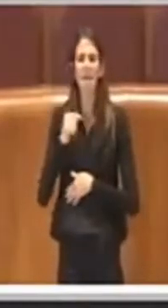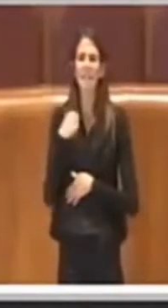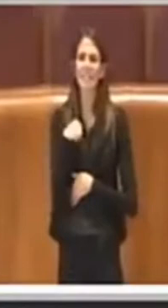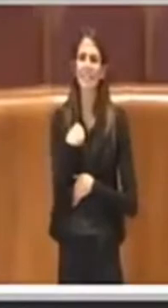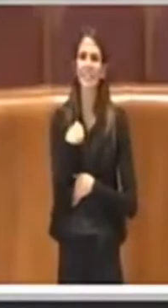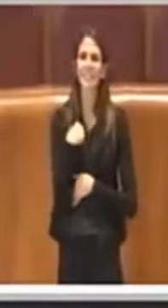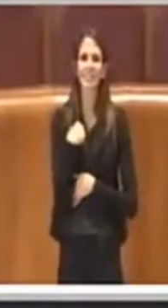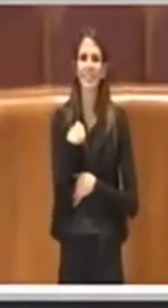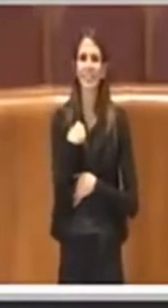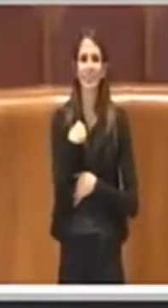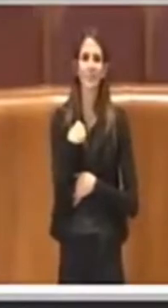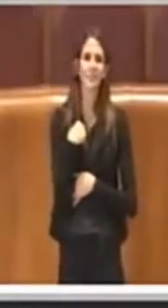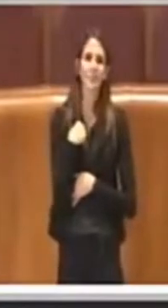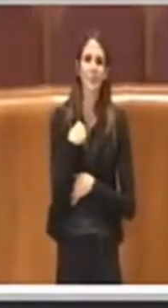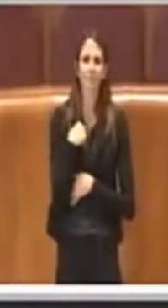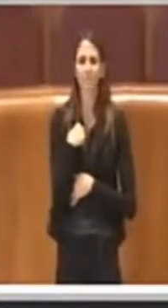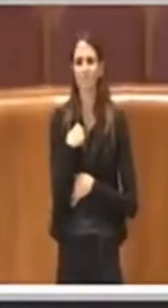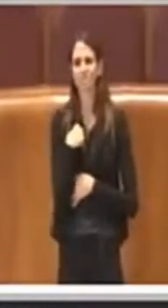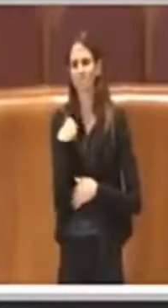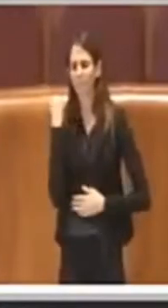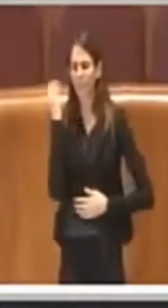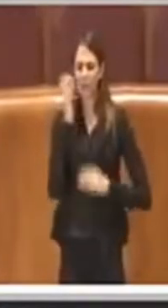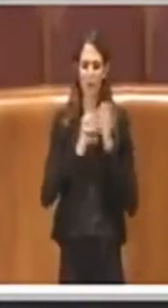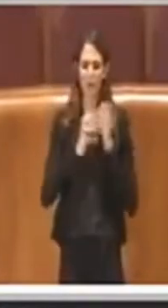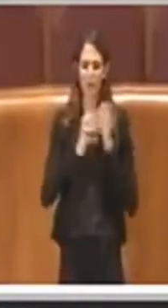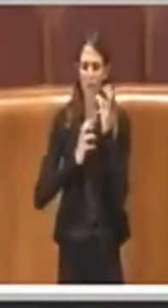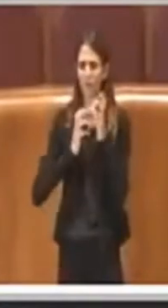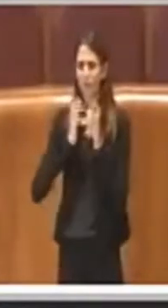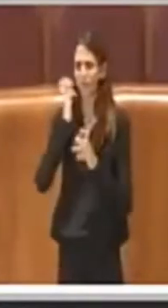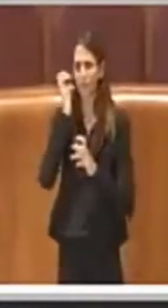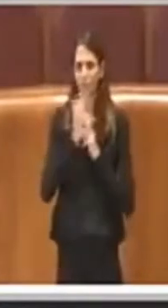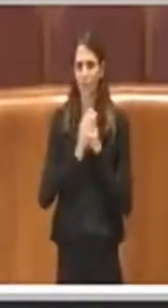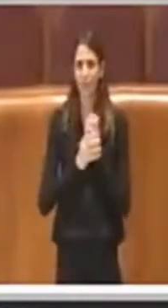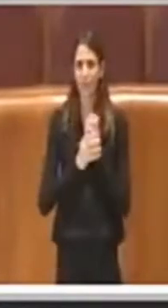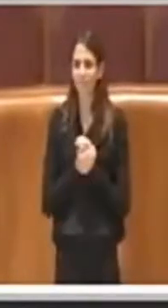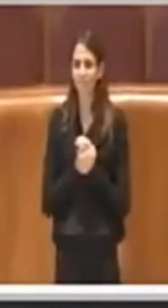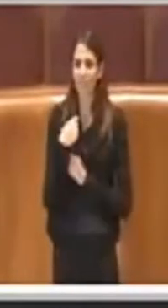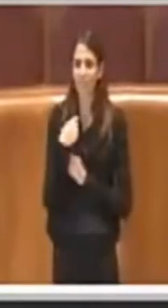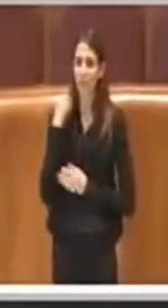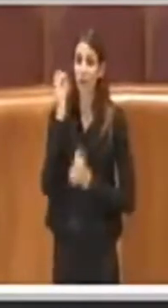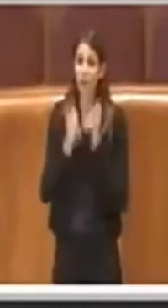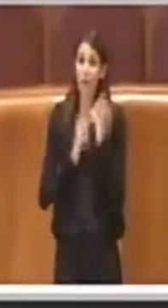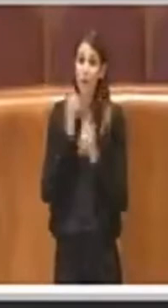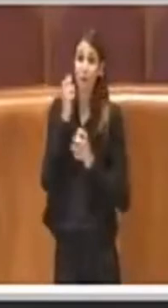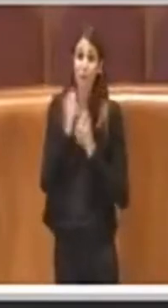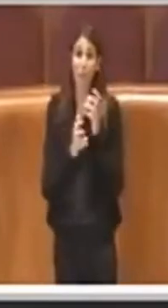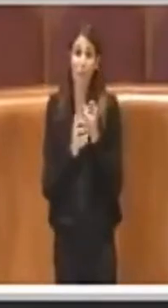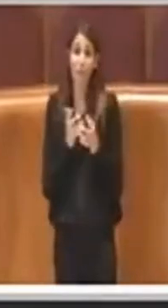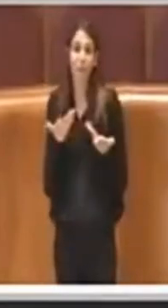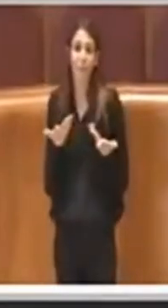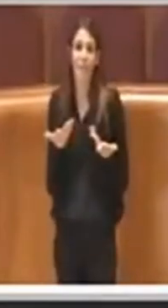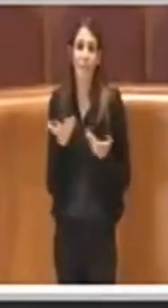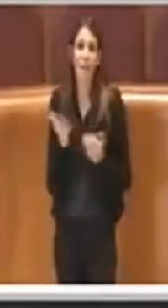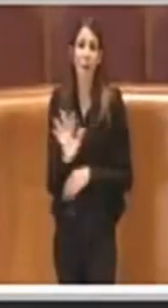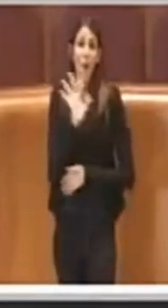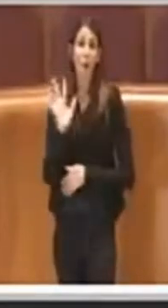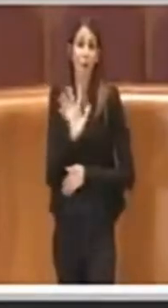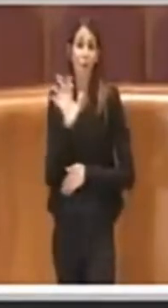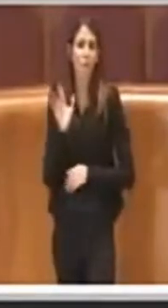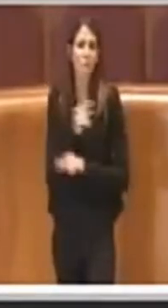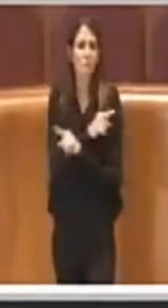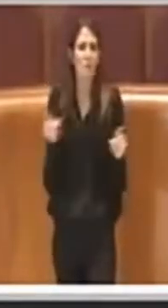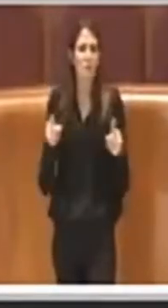notevole confusione. Notevole confusione che spero sia dovuta al fatto che forse non abbiano letto bene